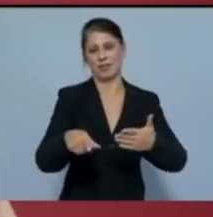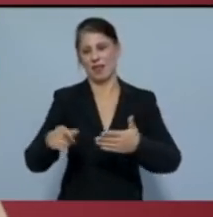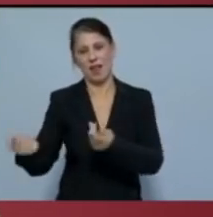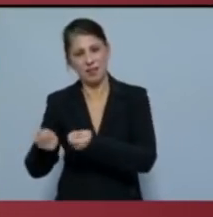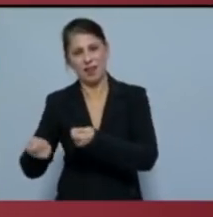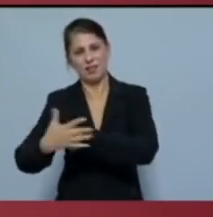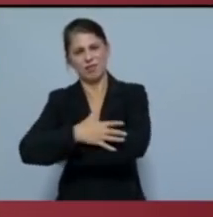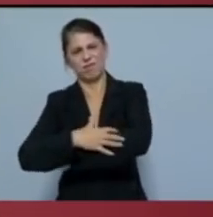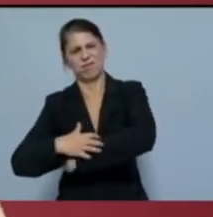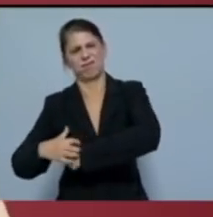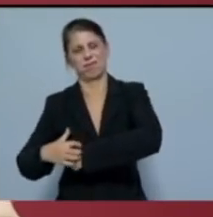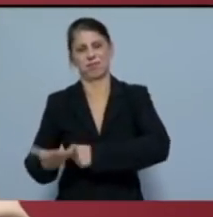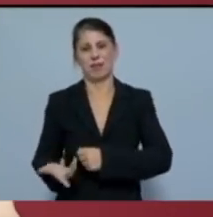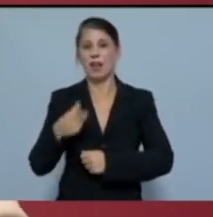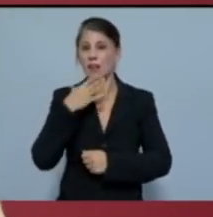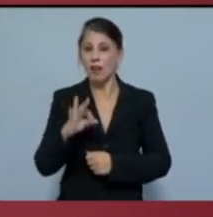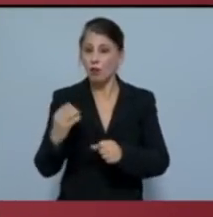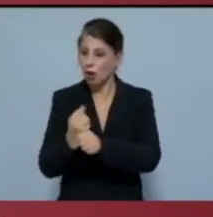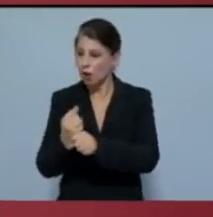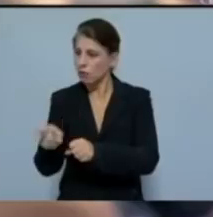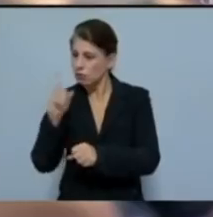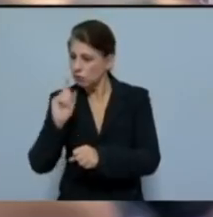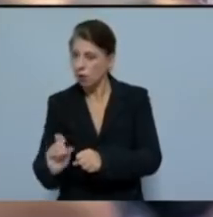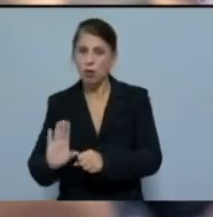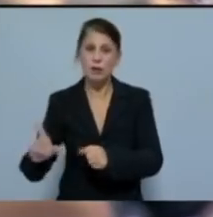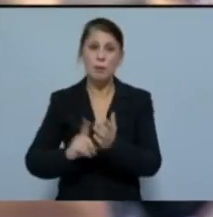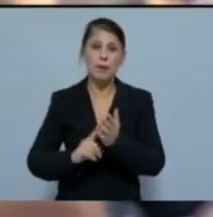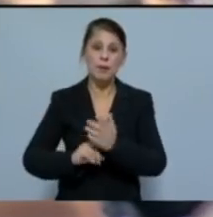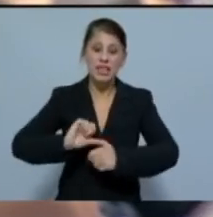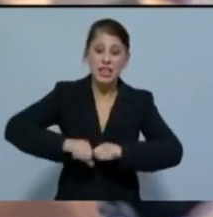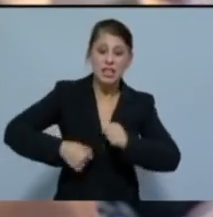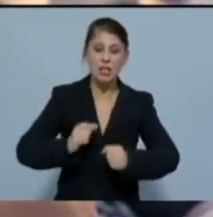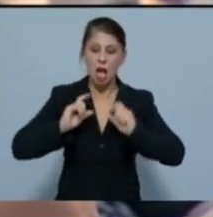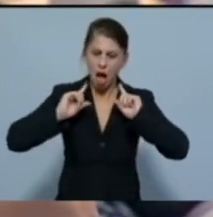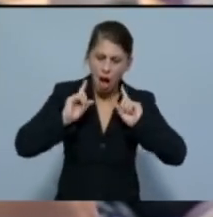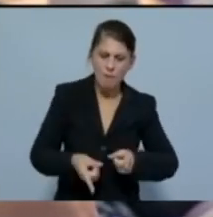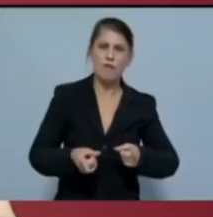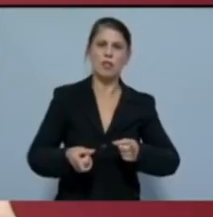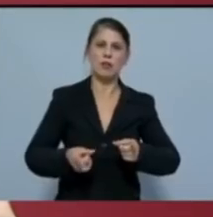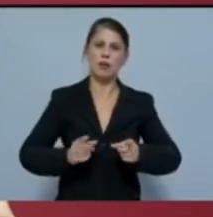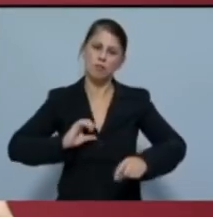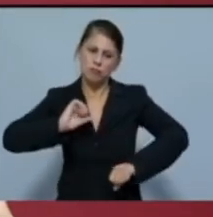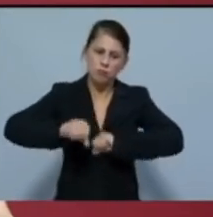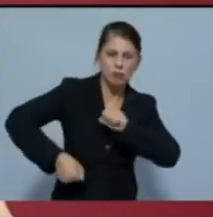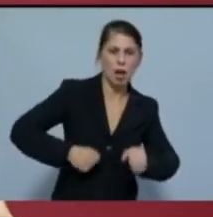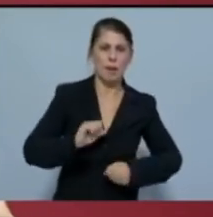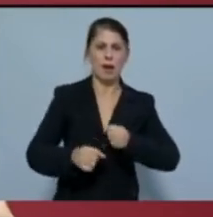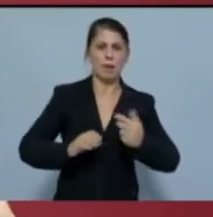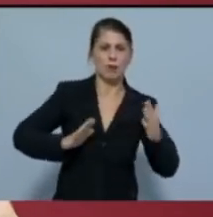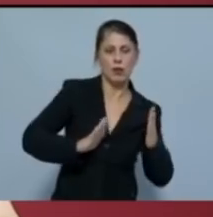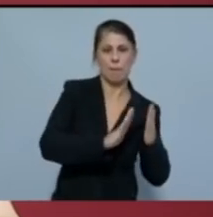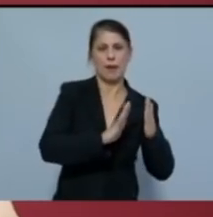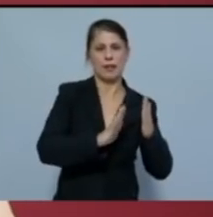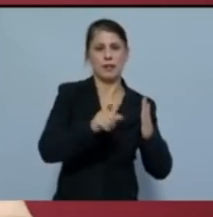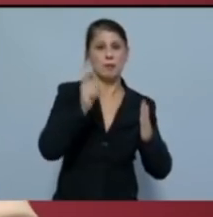οι εργαζόμενοι οφείλουν να κινηθούν αποφασιστικά, να παλέψουν απέναντι στην πολιτική